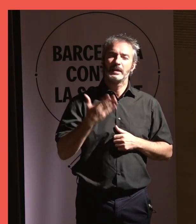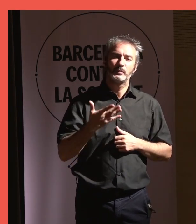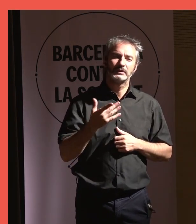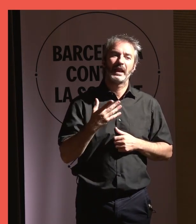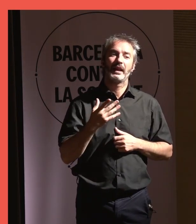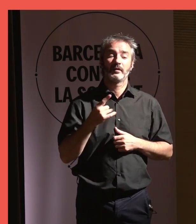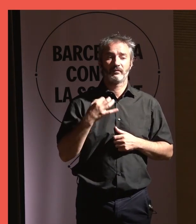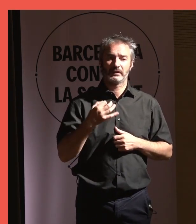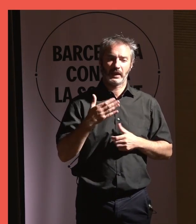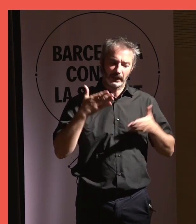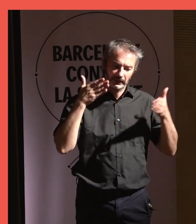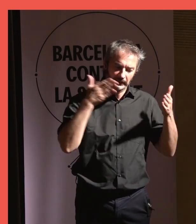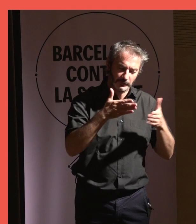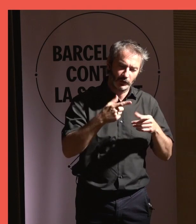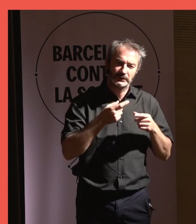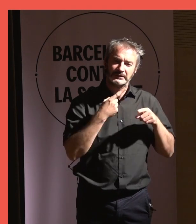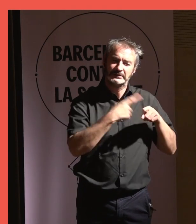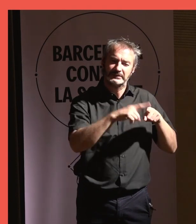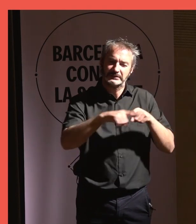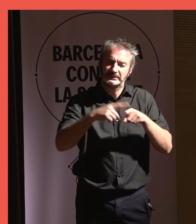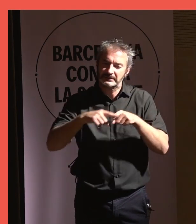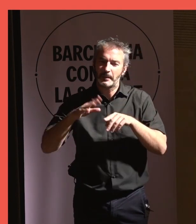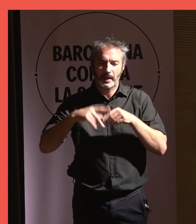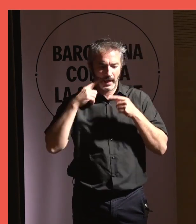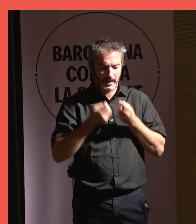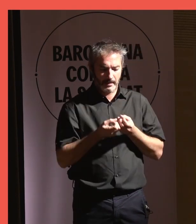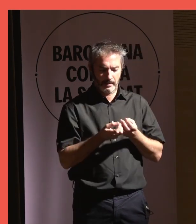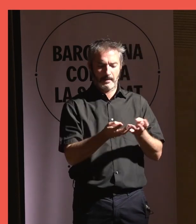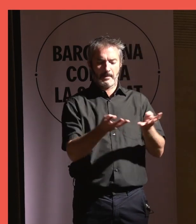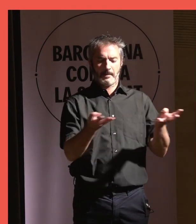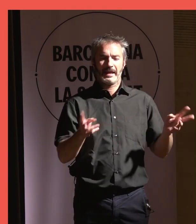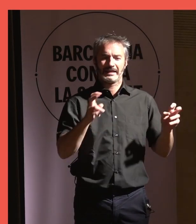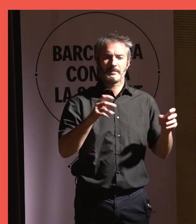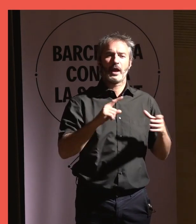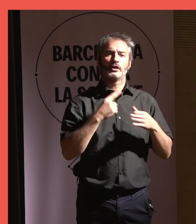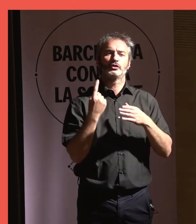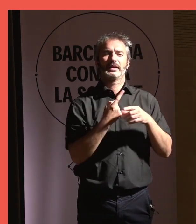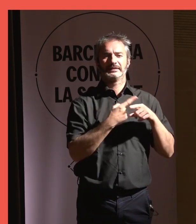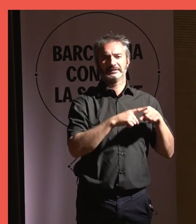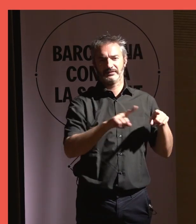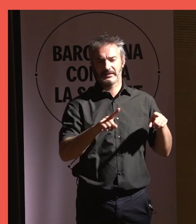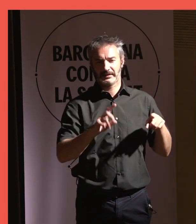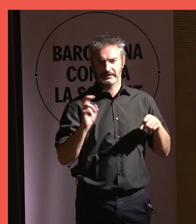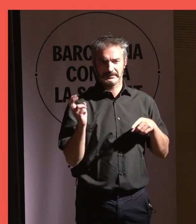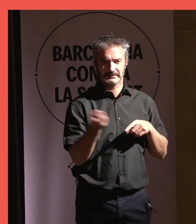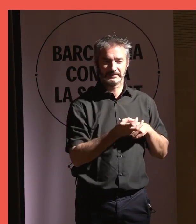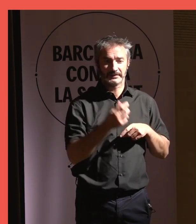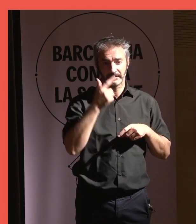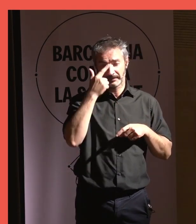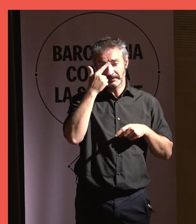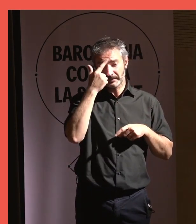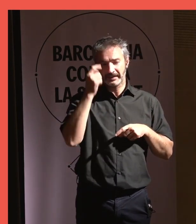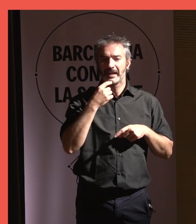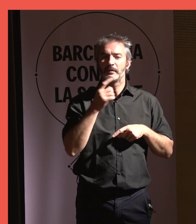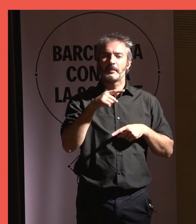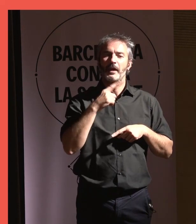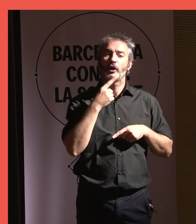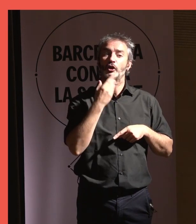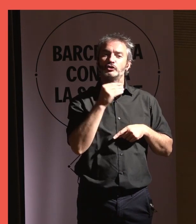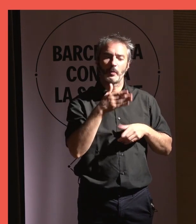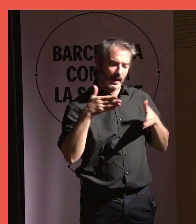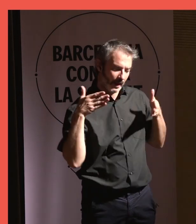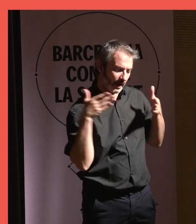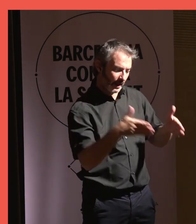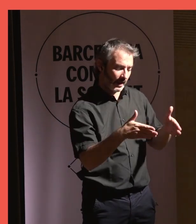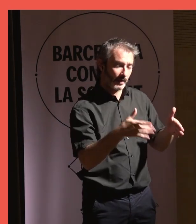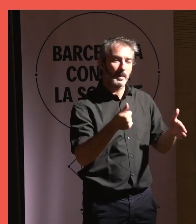fer intervencions variades per atendre tot el ventall de les soledats. També fer intervencions específiques per joves, ja que en general